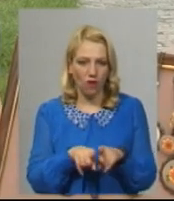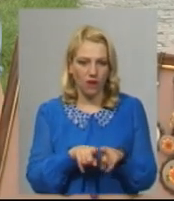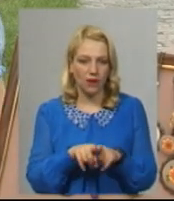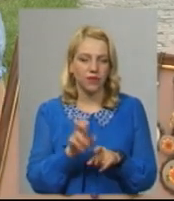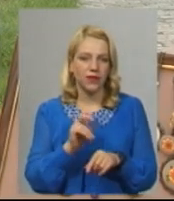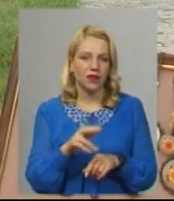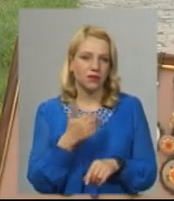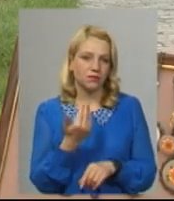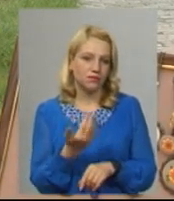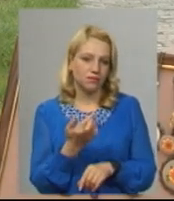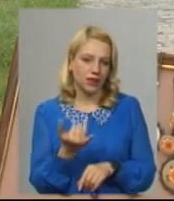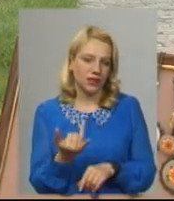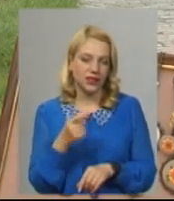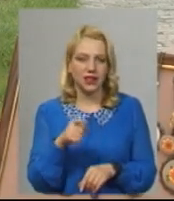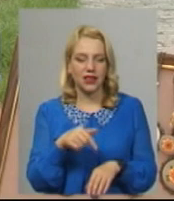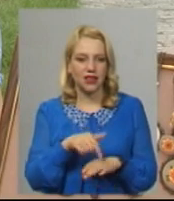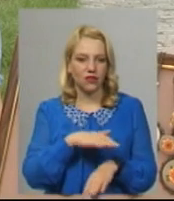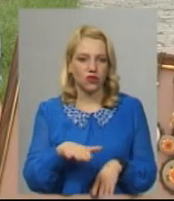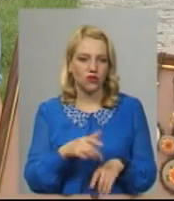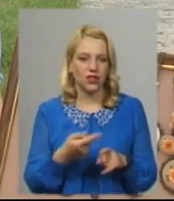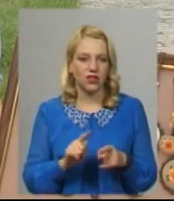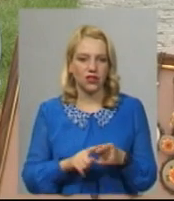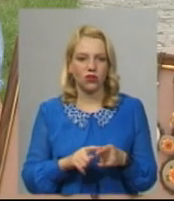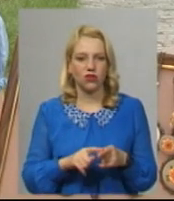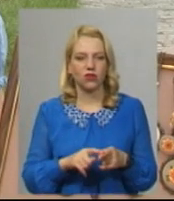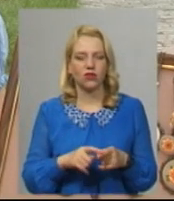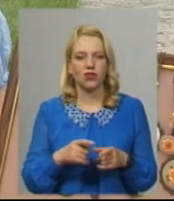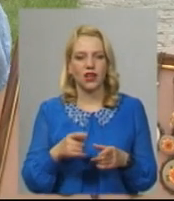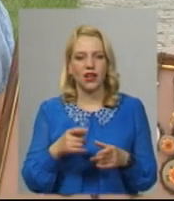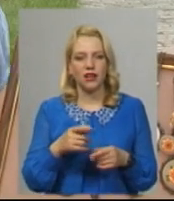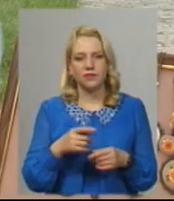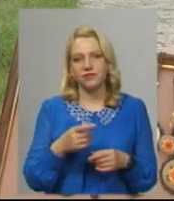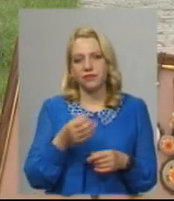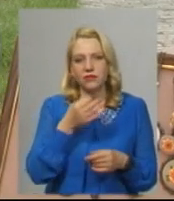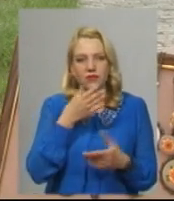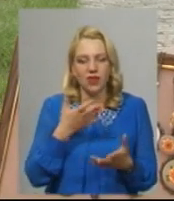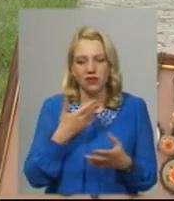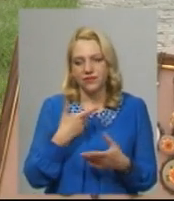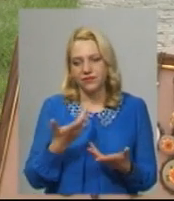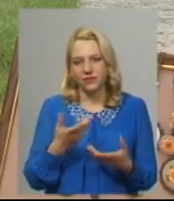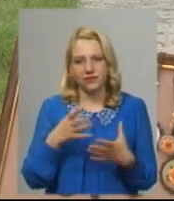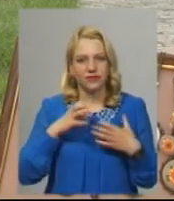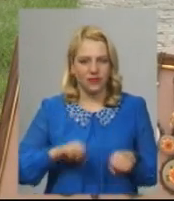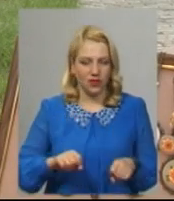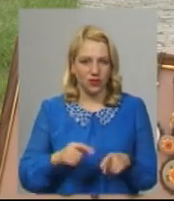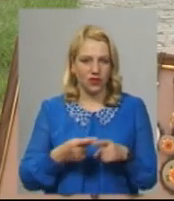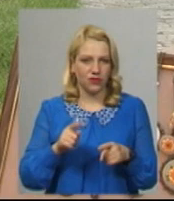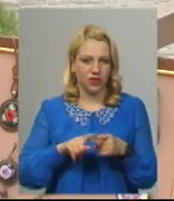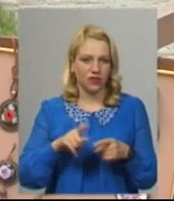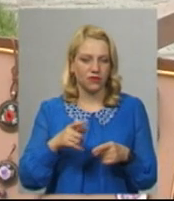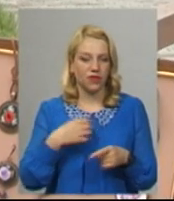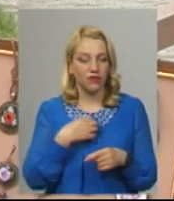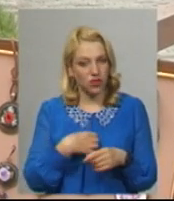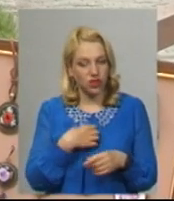не відчуваєш від цього естетичного смаку І людина теж не відчує це, тому що це дуже